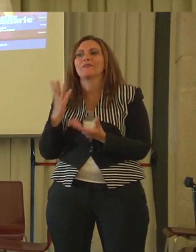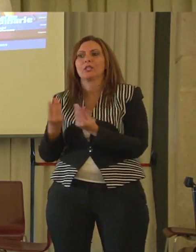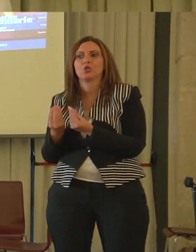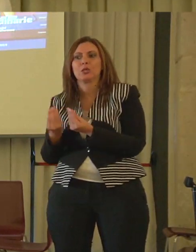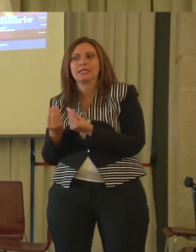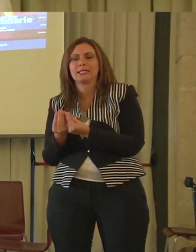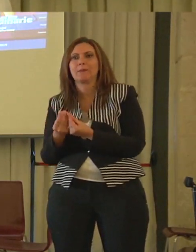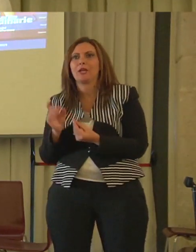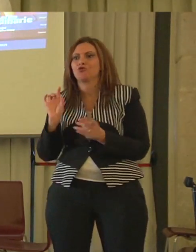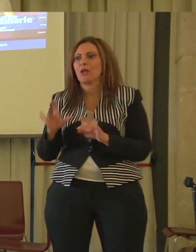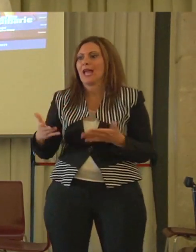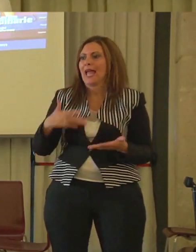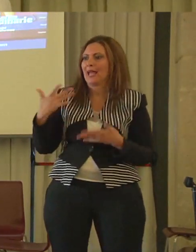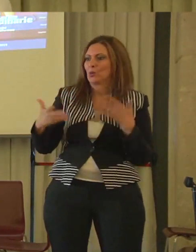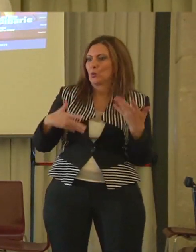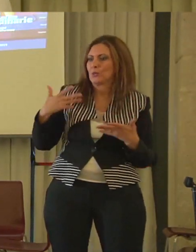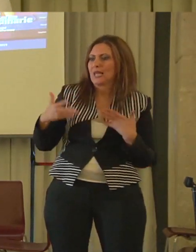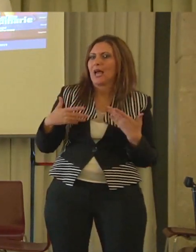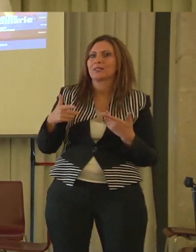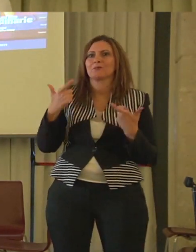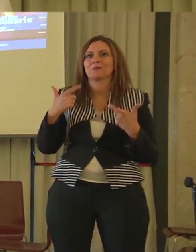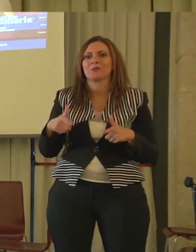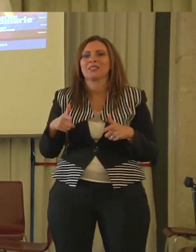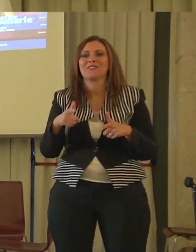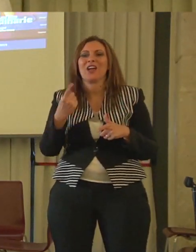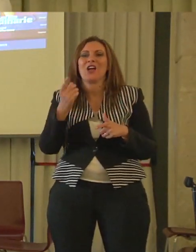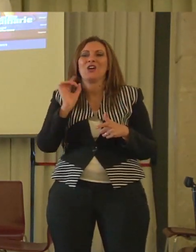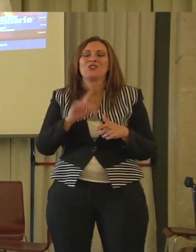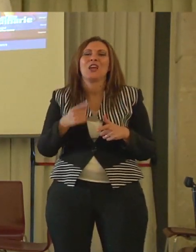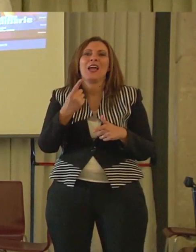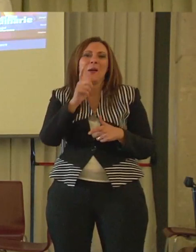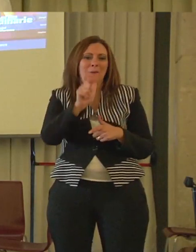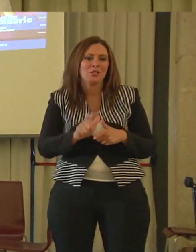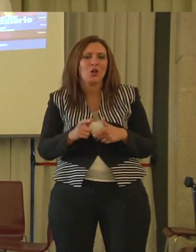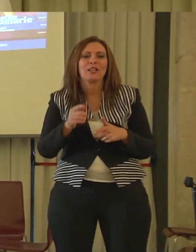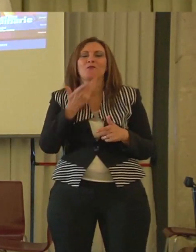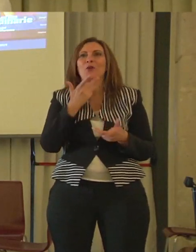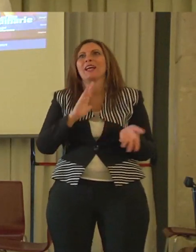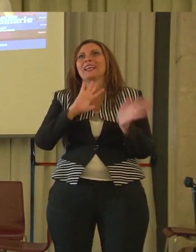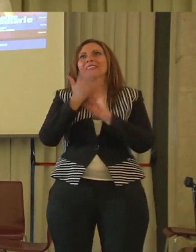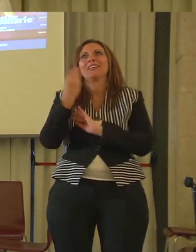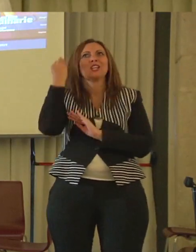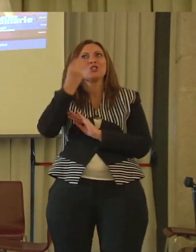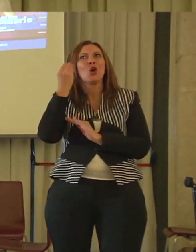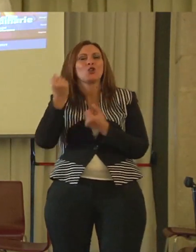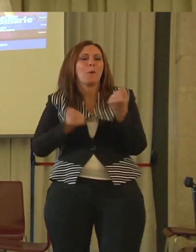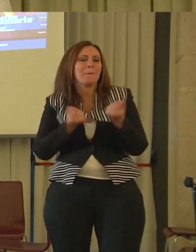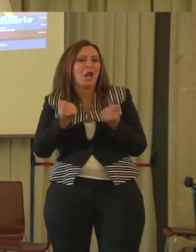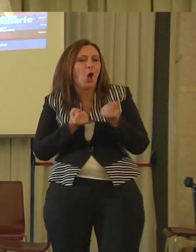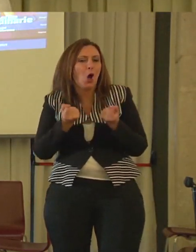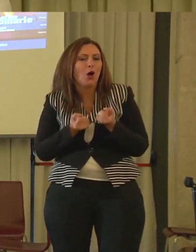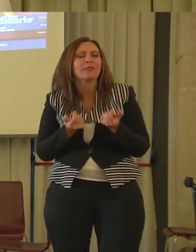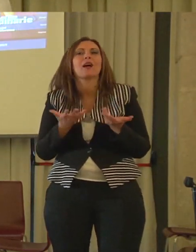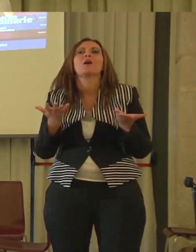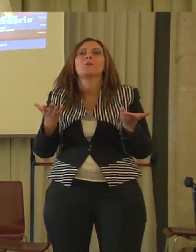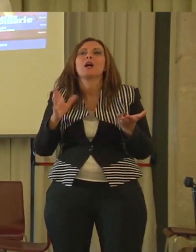loro c'era chi aveva il sogno del cassetto di diventare un pilota, però voglio dire probabilmente non lo diventerà, ma ha già